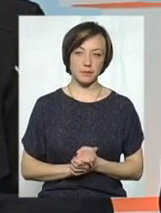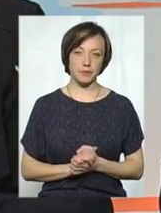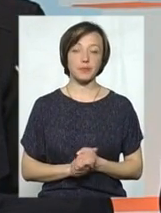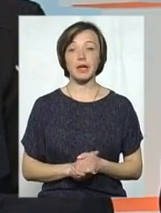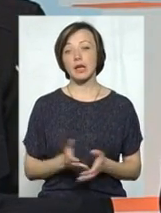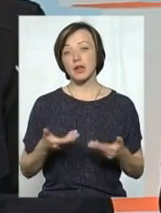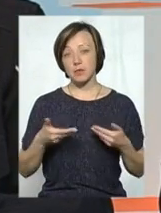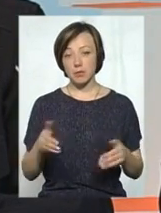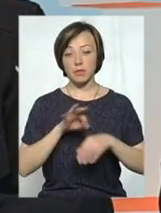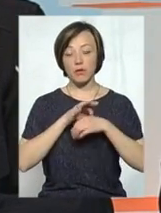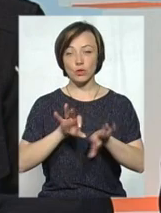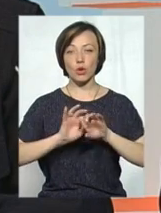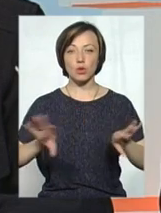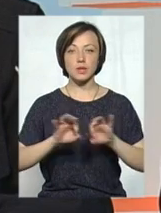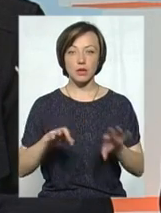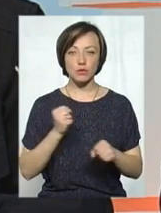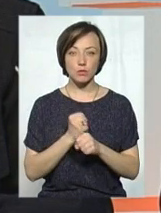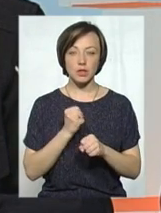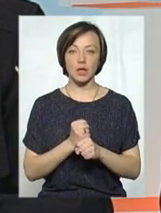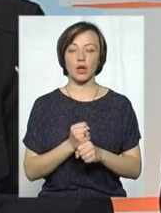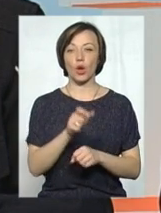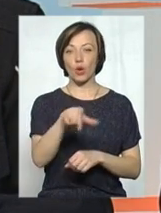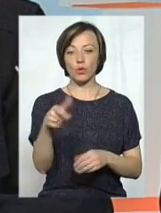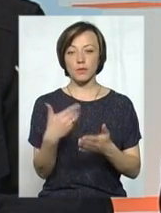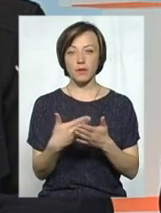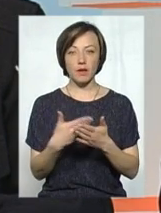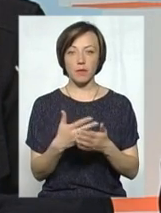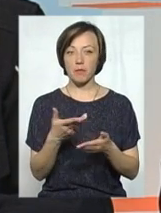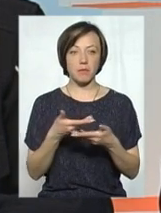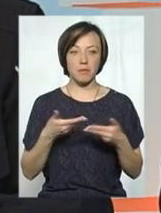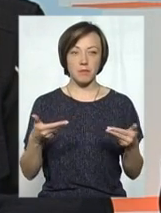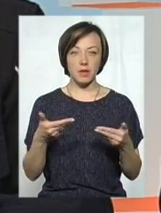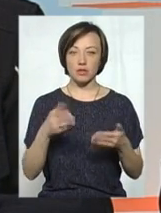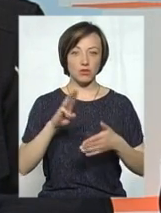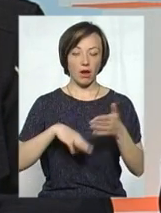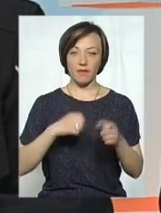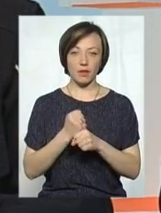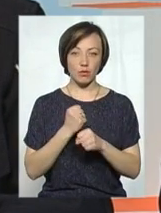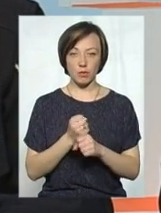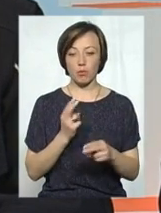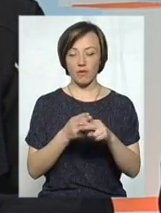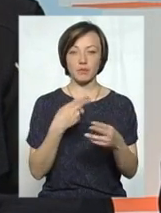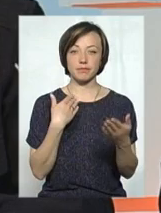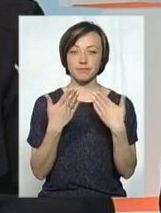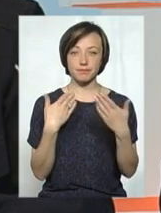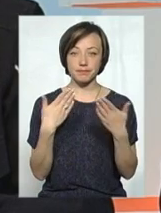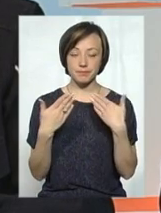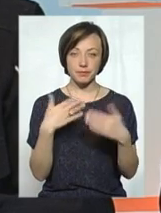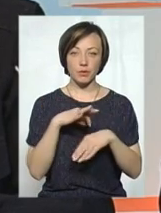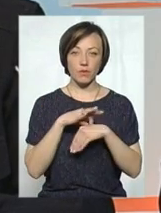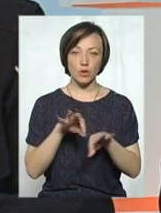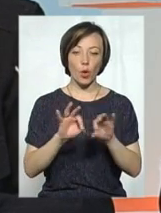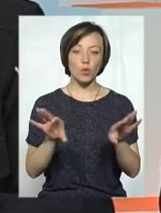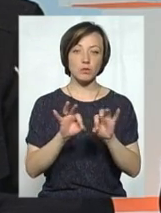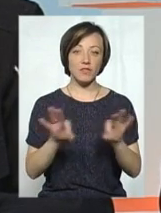І ми проводили роз'яснювальну роботу людям, ми не виносили штрафи, ми профілактичну бесіду проводили, ми